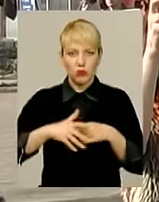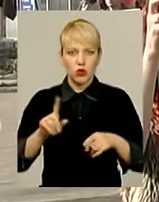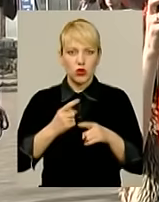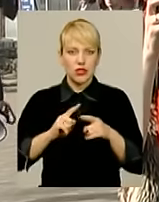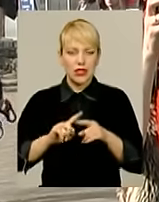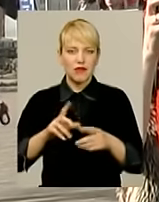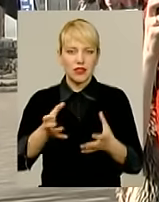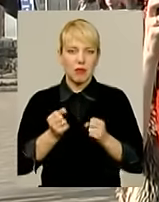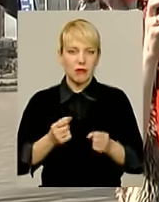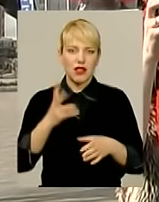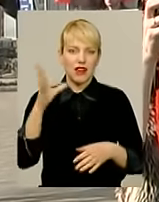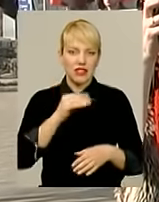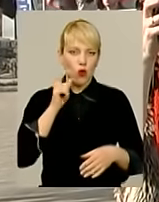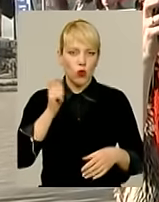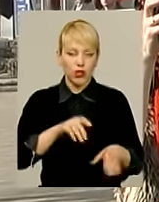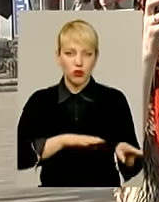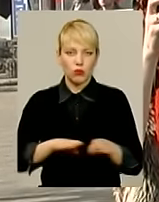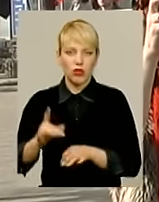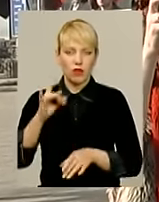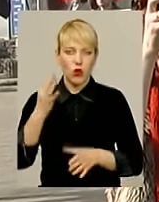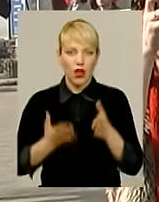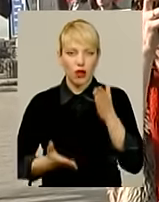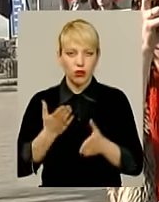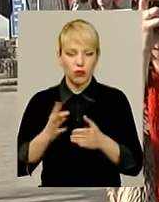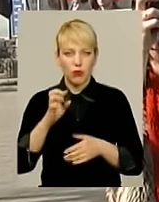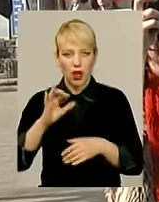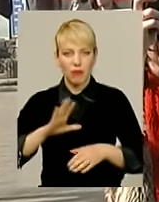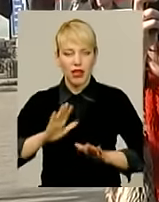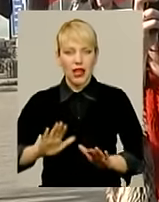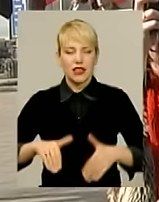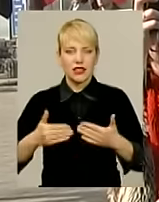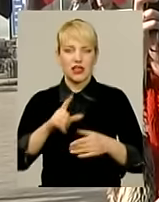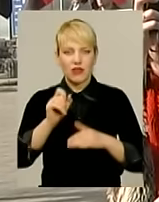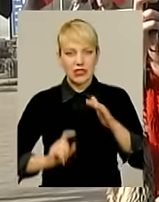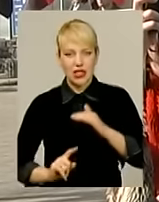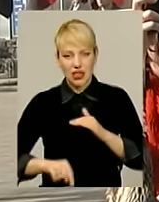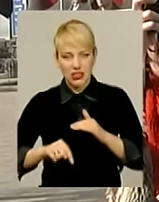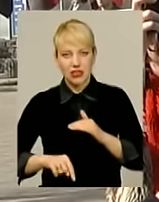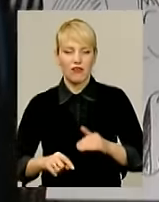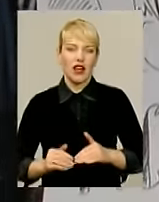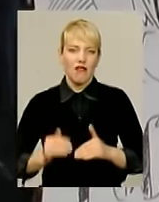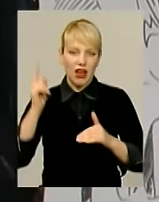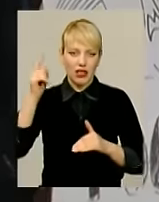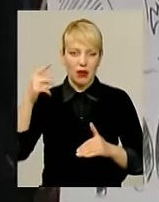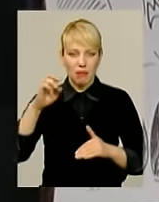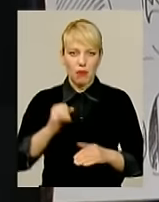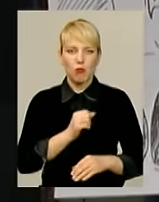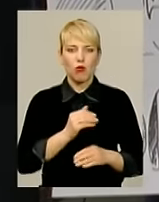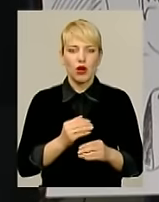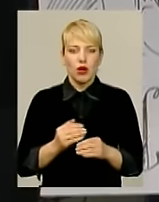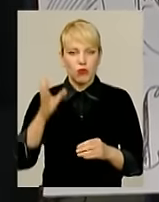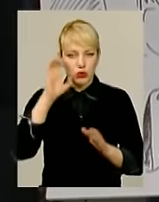приймаються на всеукраїнському рівні. Але якщо була б ініціатива знизів, я думаю, верхи би трохи посунулись. Привернути увагу